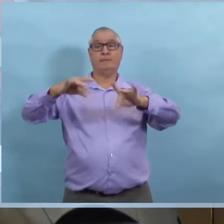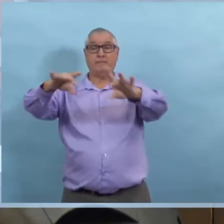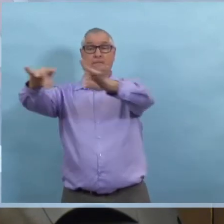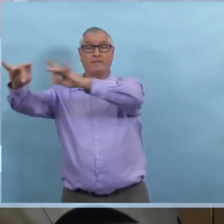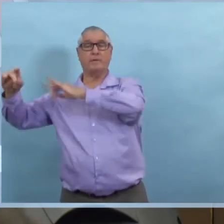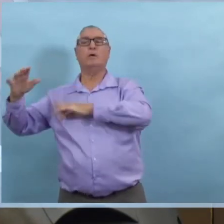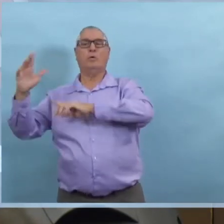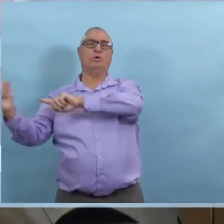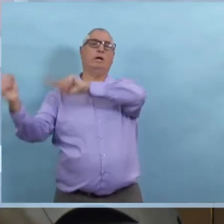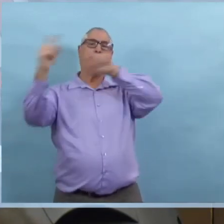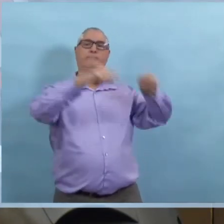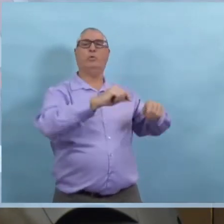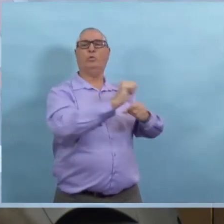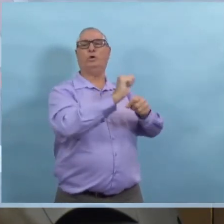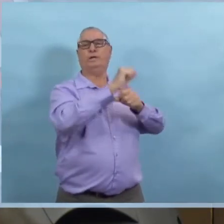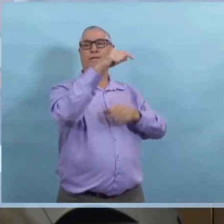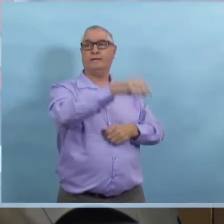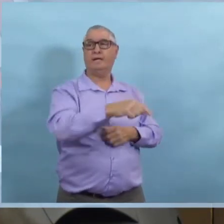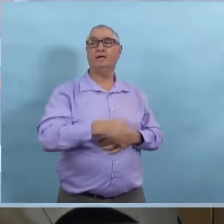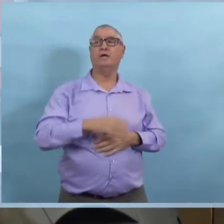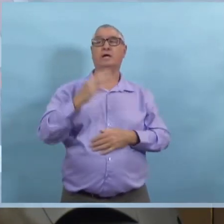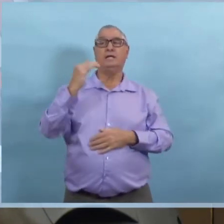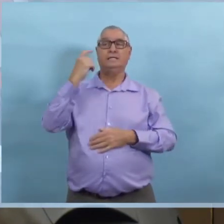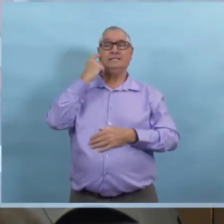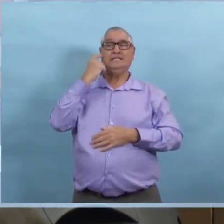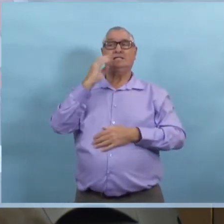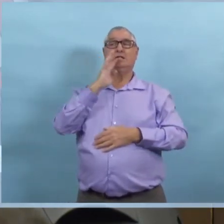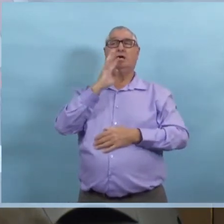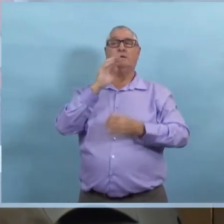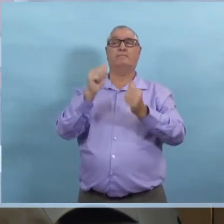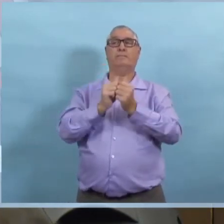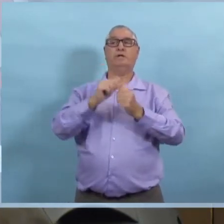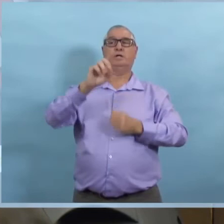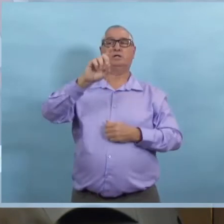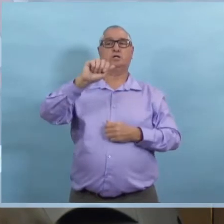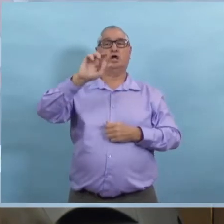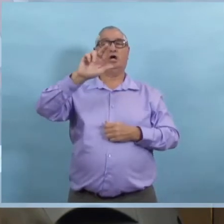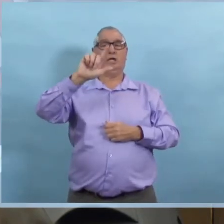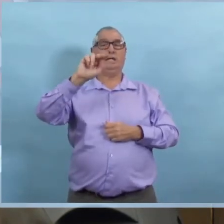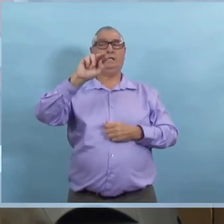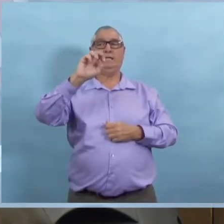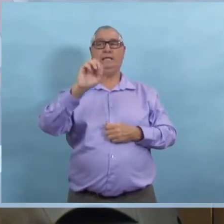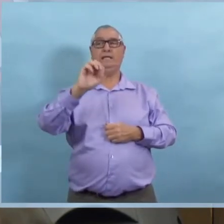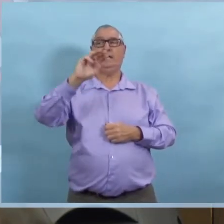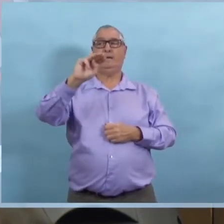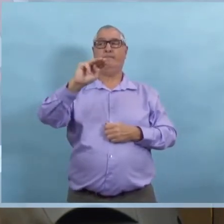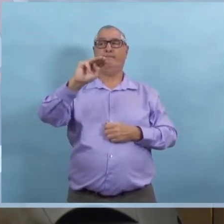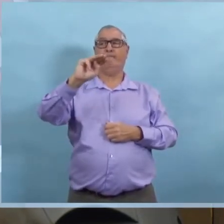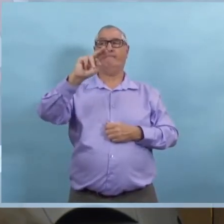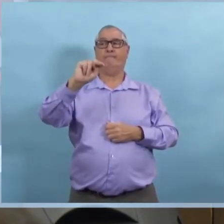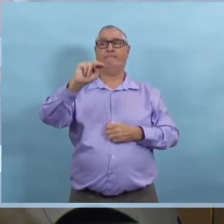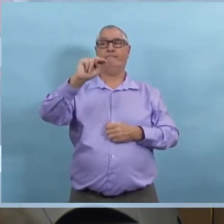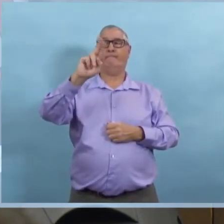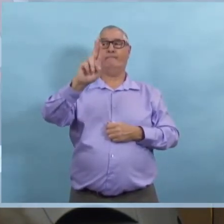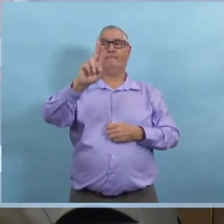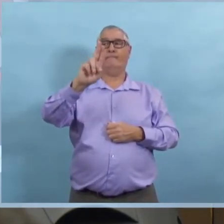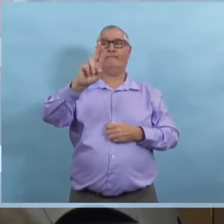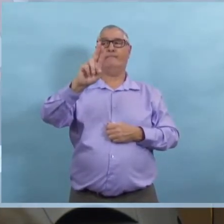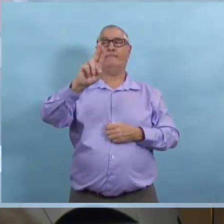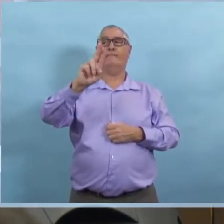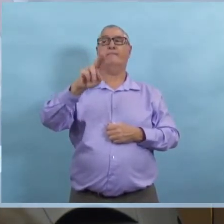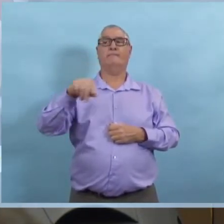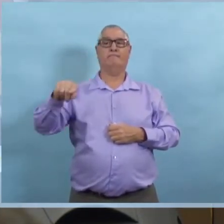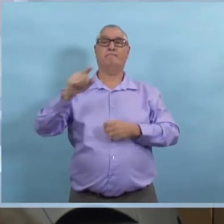frais pour qu'ils puissent rentrer directement dans ces positions. Je parlais avec Darlene Jackson qui est la